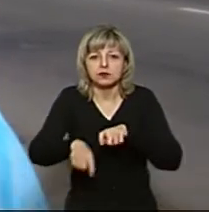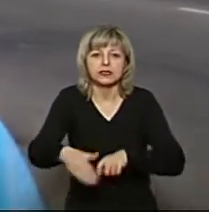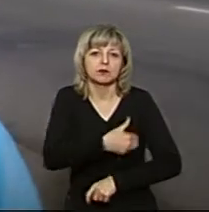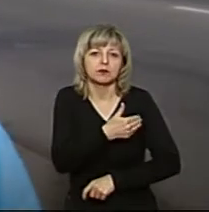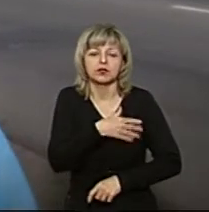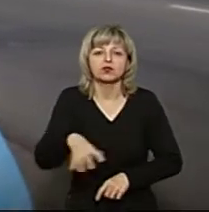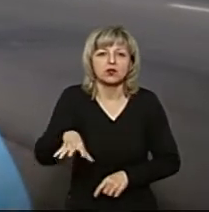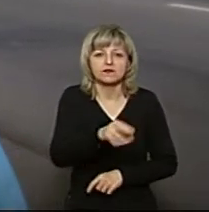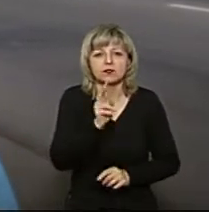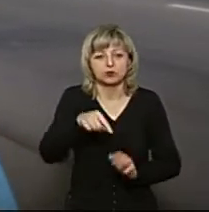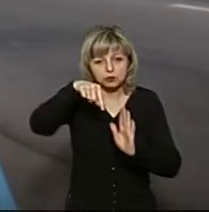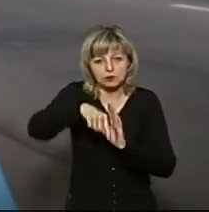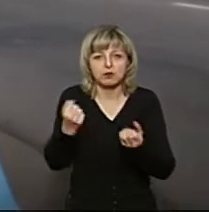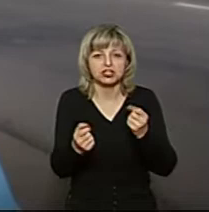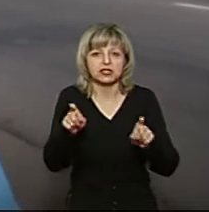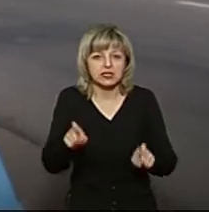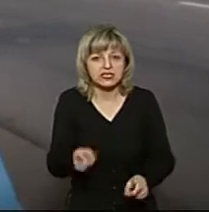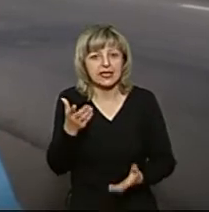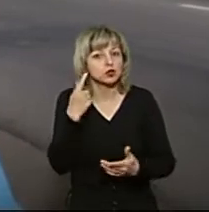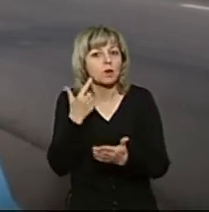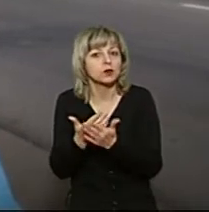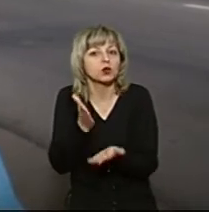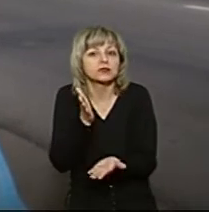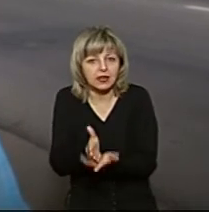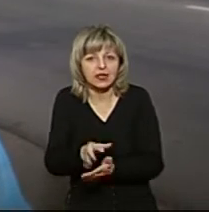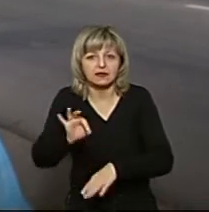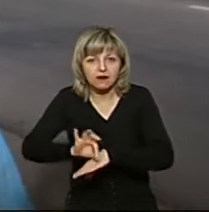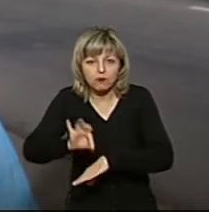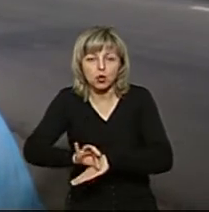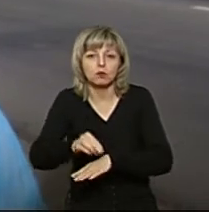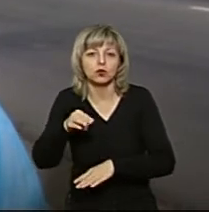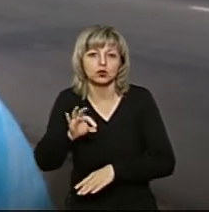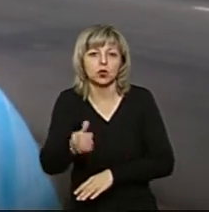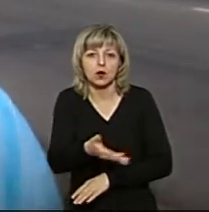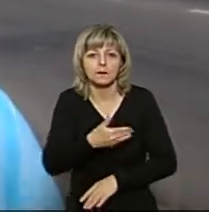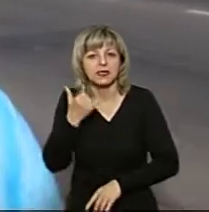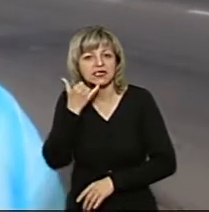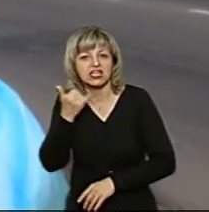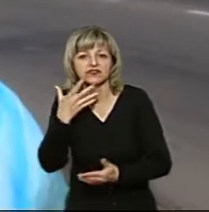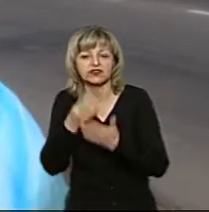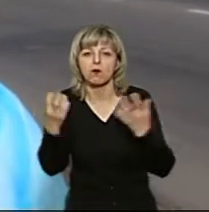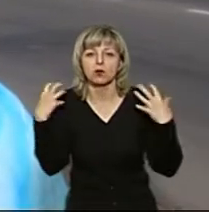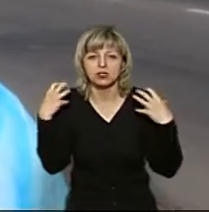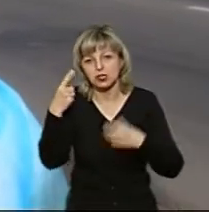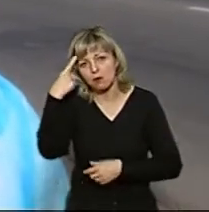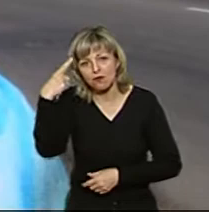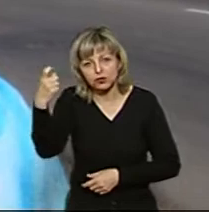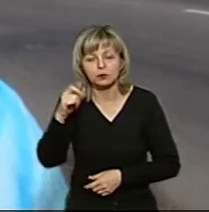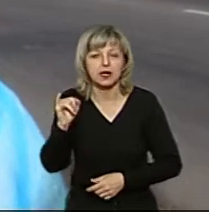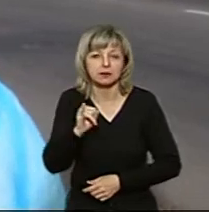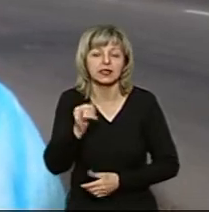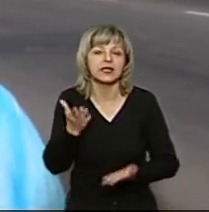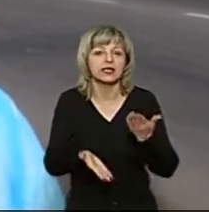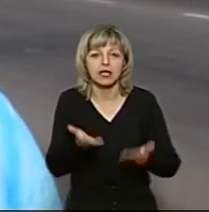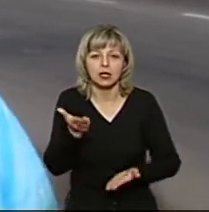які знаходяться у машині. Якщо є підозра на хворобу, ми телефонуємо своєму начальству, повідомляємо і тоді,